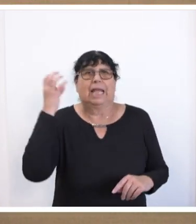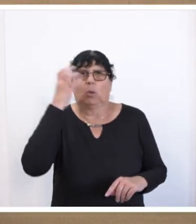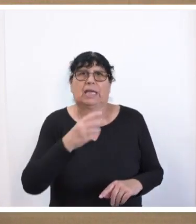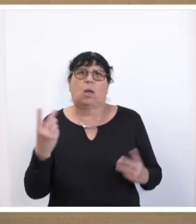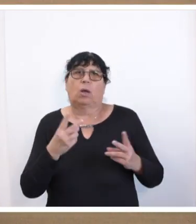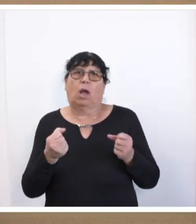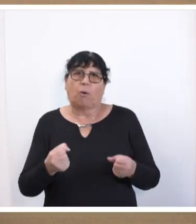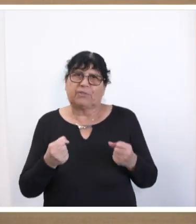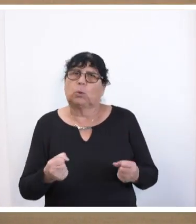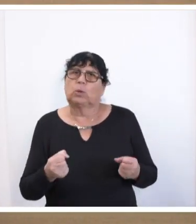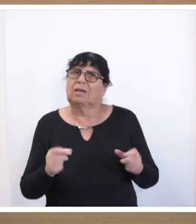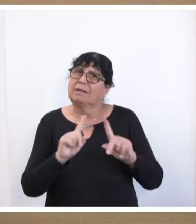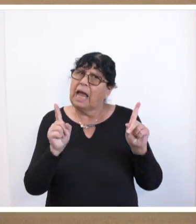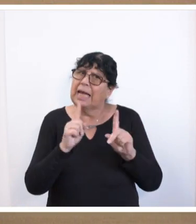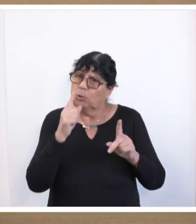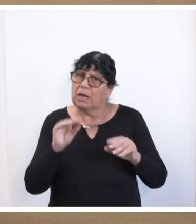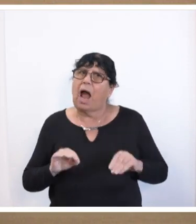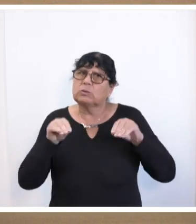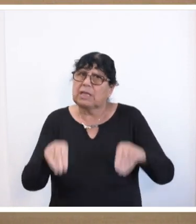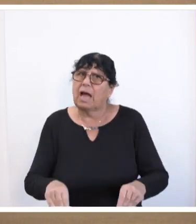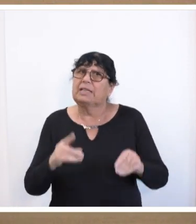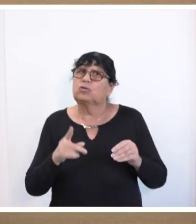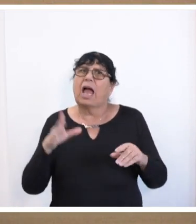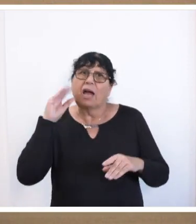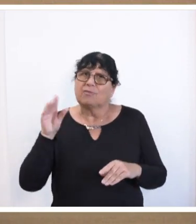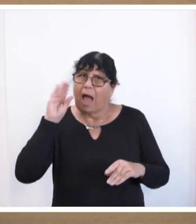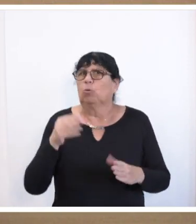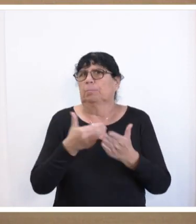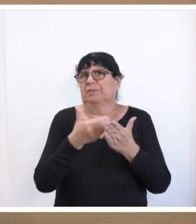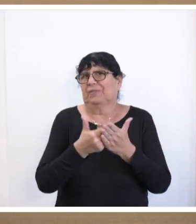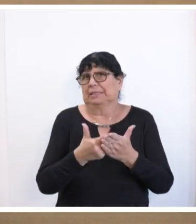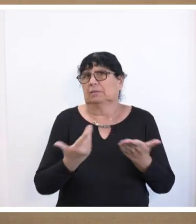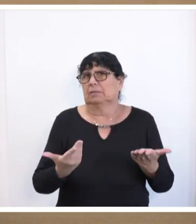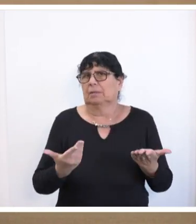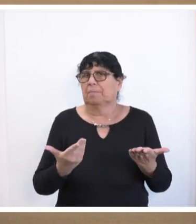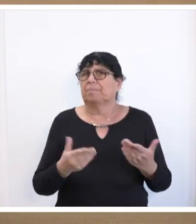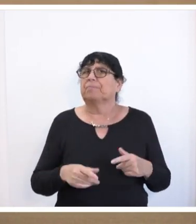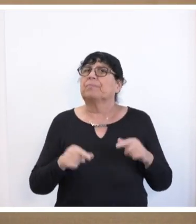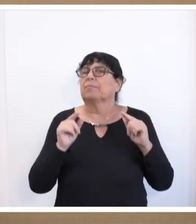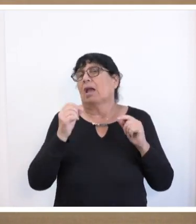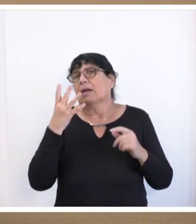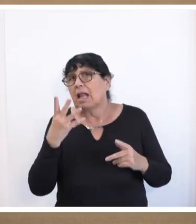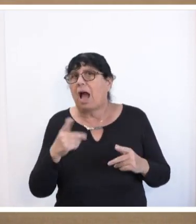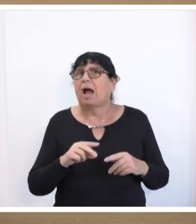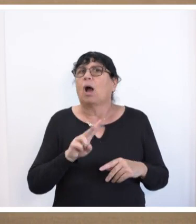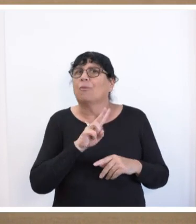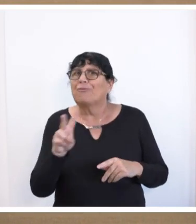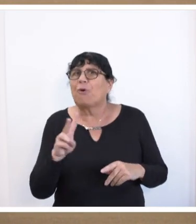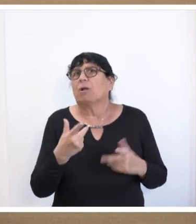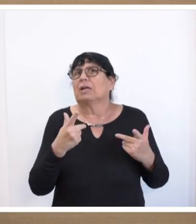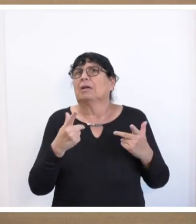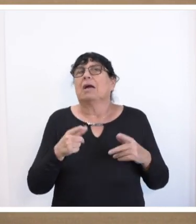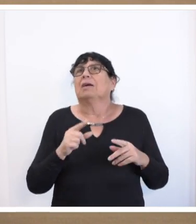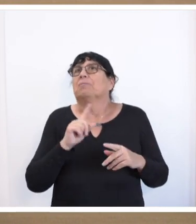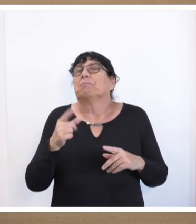Nein, das ist die durch australische Erfahrungen nachgewiesene Tatsache. Das greift natürlich nicht sofort und bedarf einer gewissen